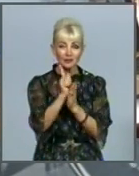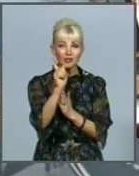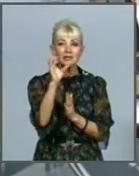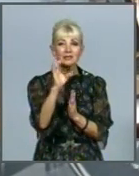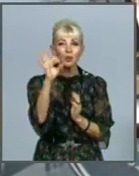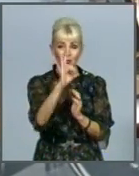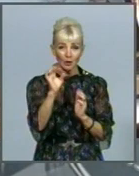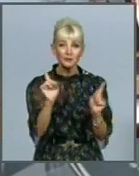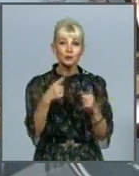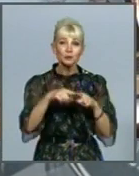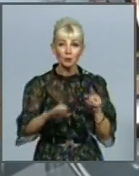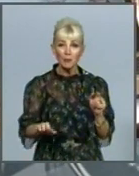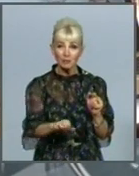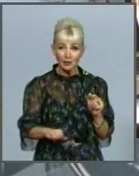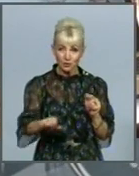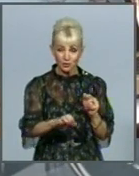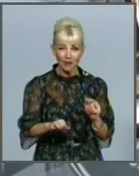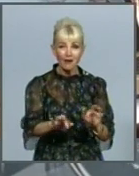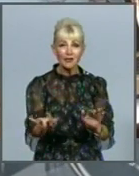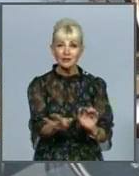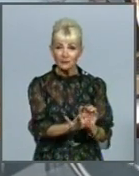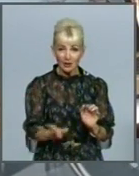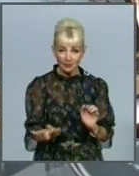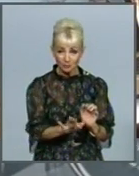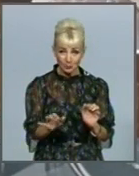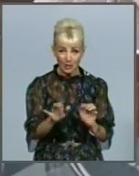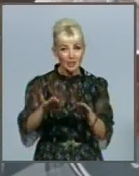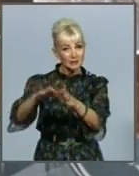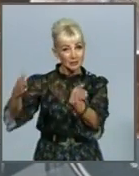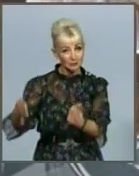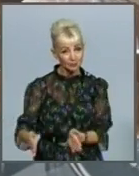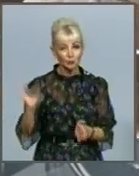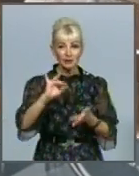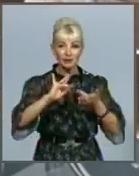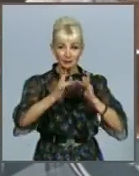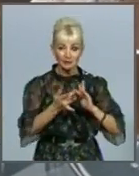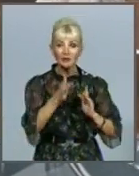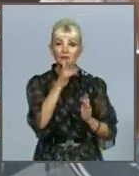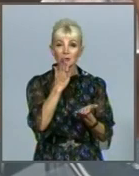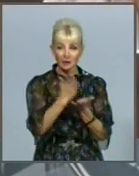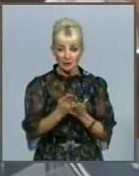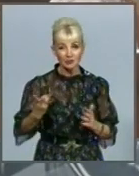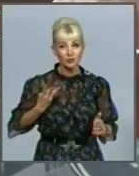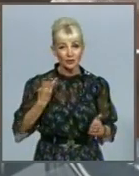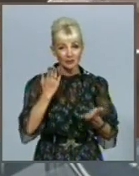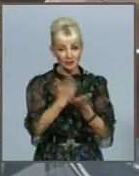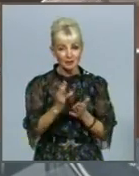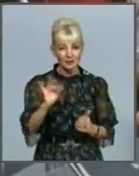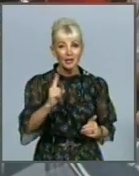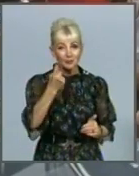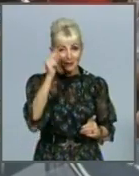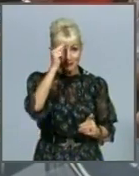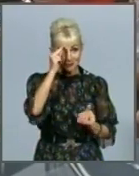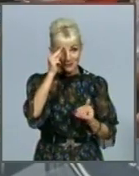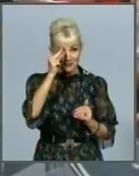що таке мишка, клавіатура, системний блок та інтернет. Тож час є, бажання є, і перші учні